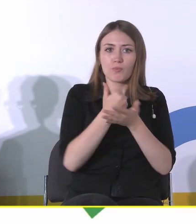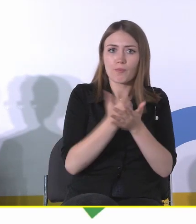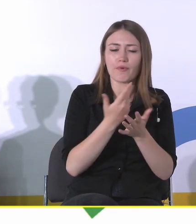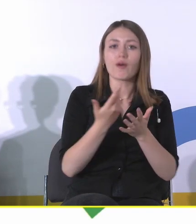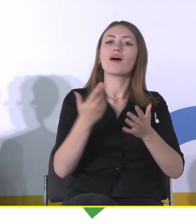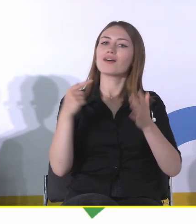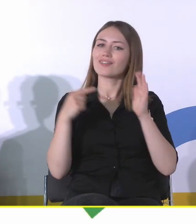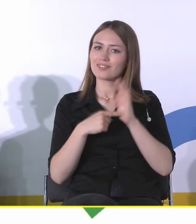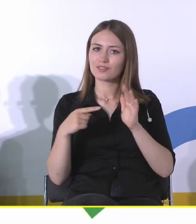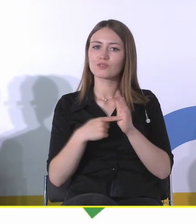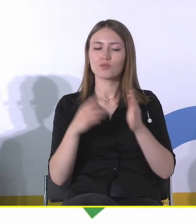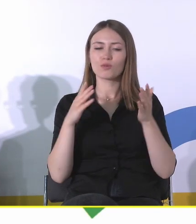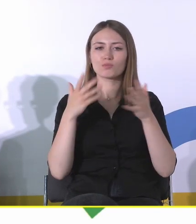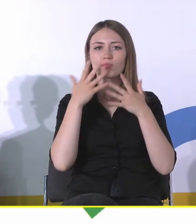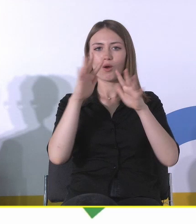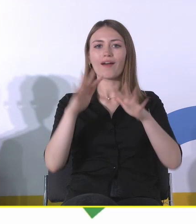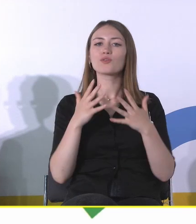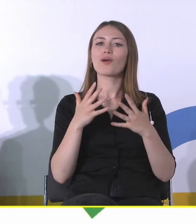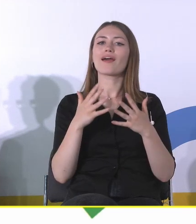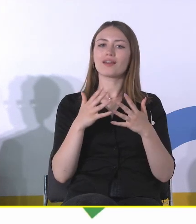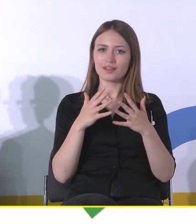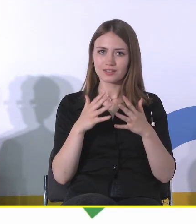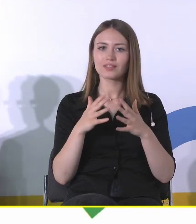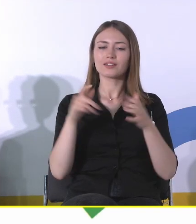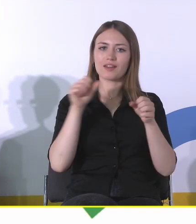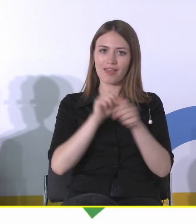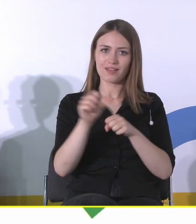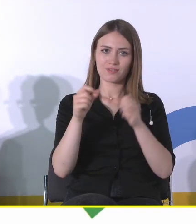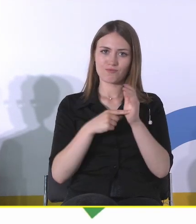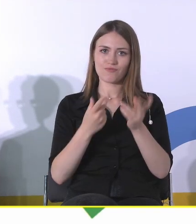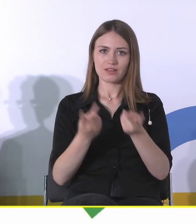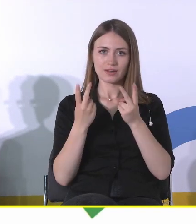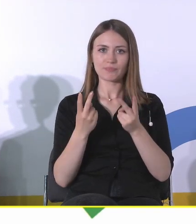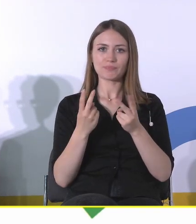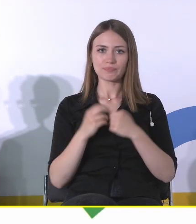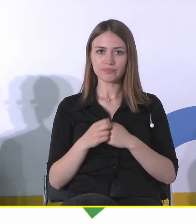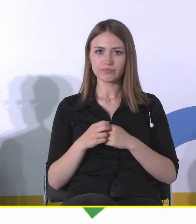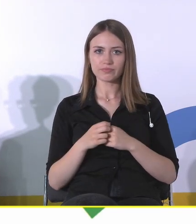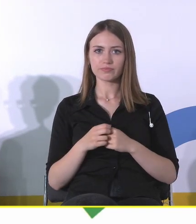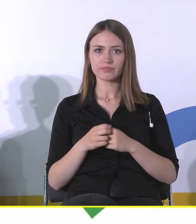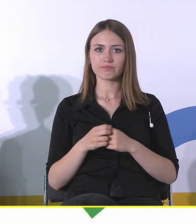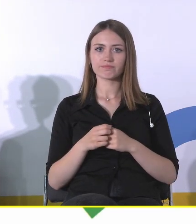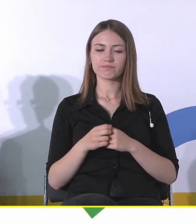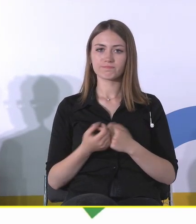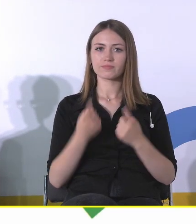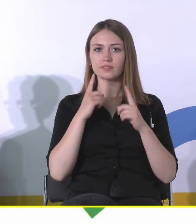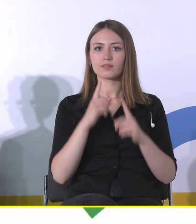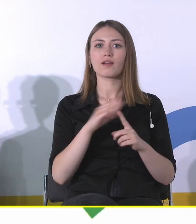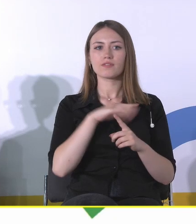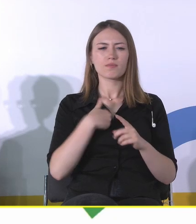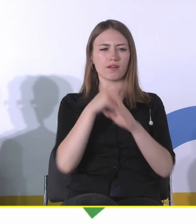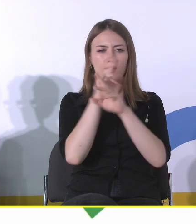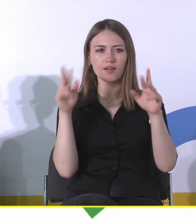że jednak ta ranga jest. Ona jest być może nie do końca zawsze uświadomiona, ale w momencie